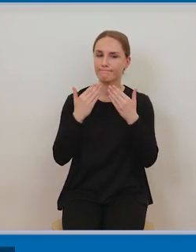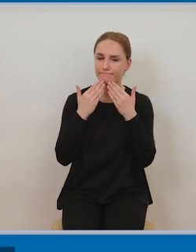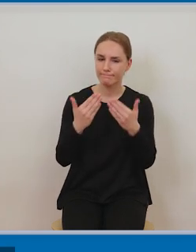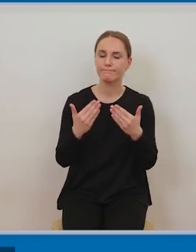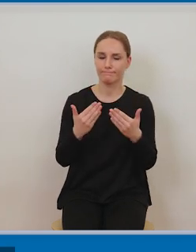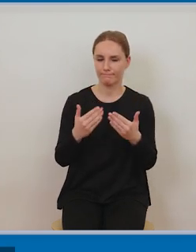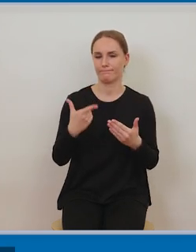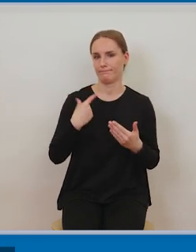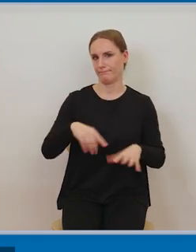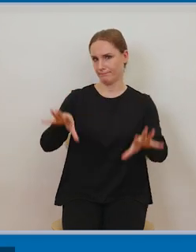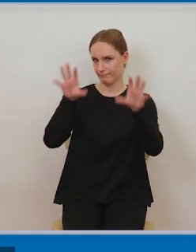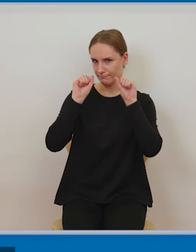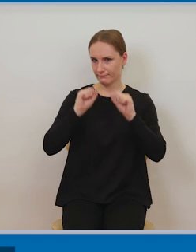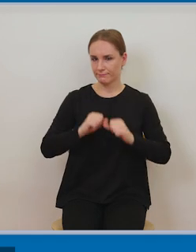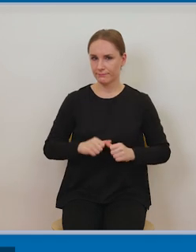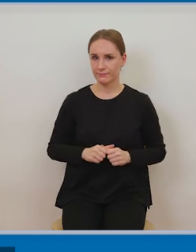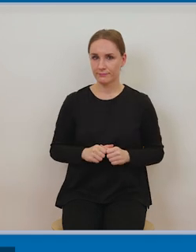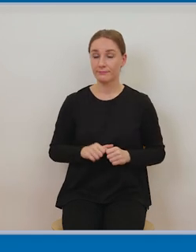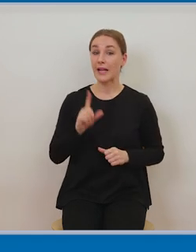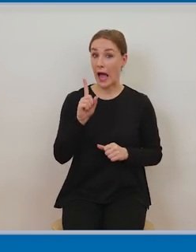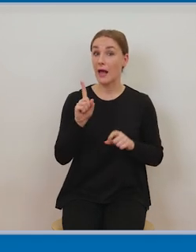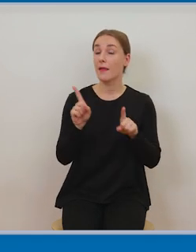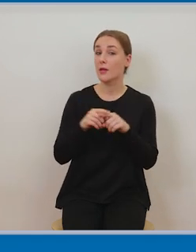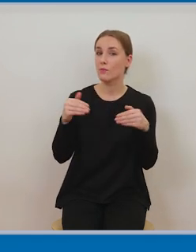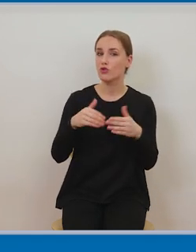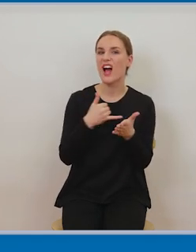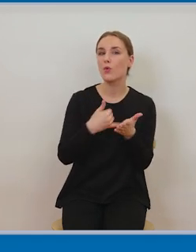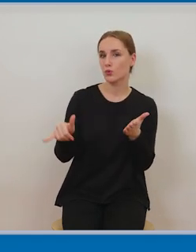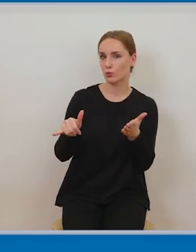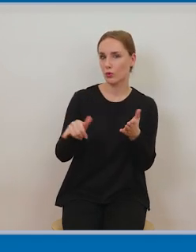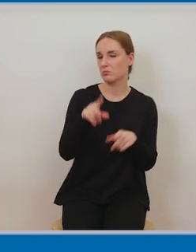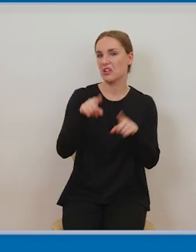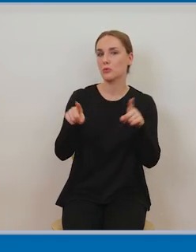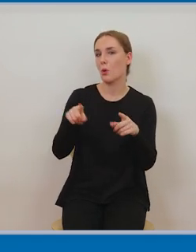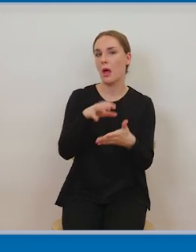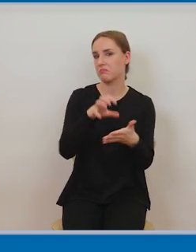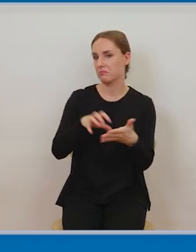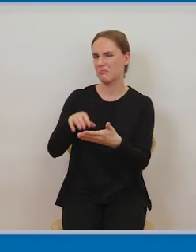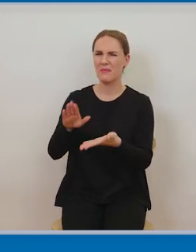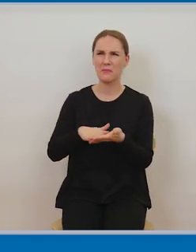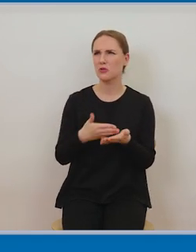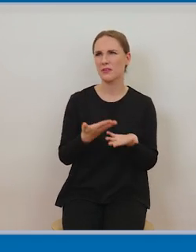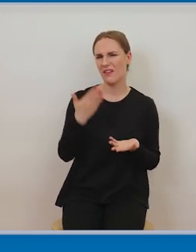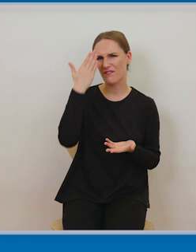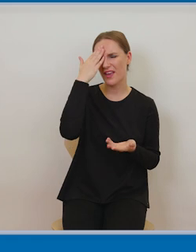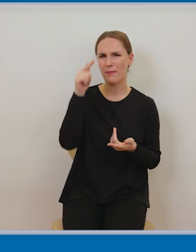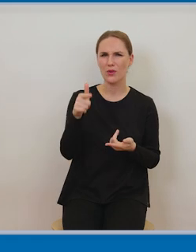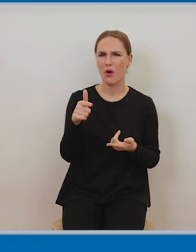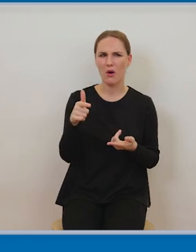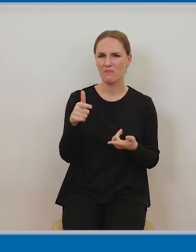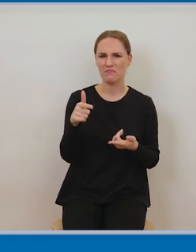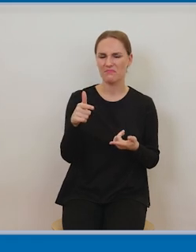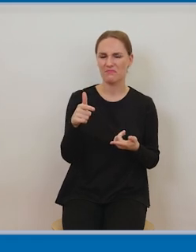etapie procesu edukacyjnego niezbędne, nie są potrzebne. Przy czym w tym przypadku zarówno dodawania pewnych treści, jak i usuwania